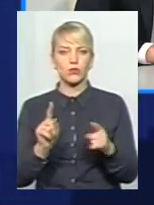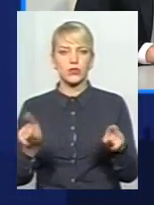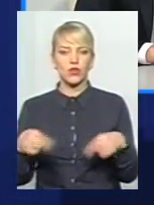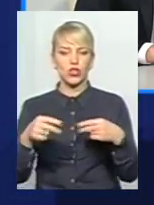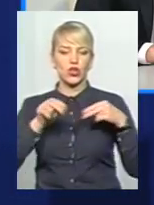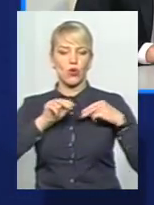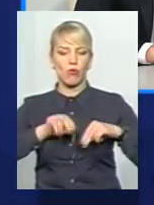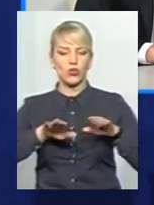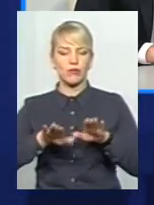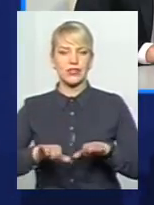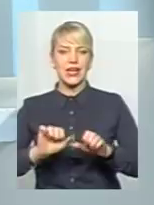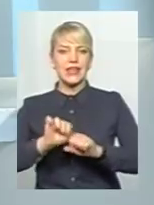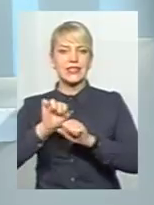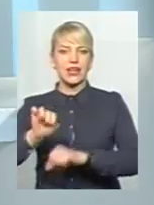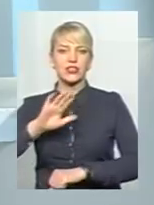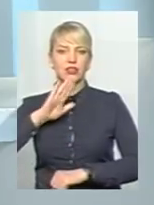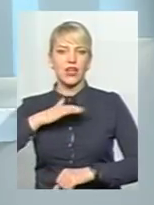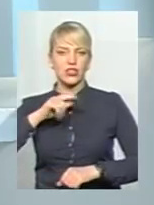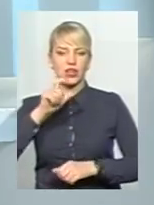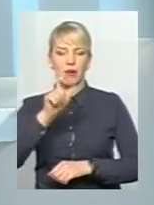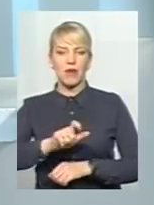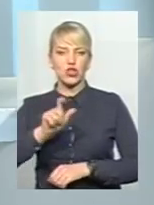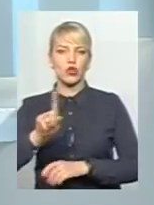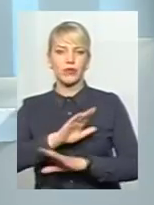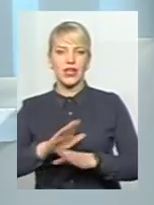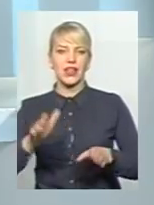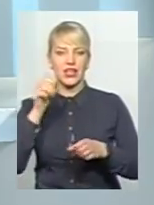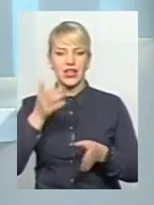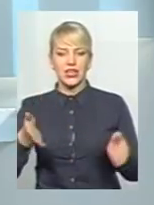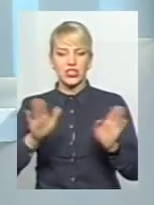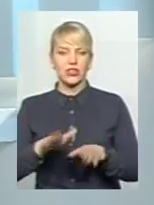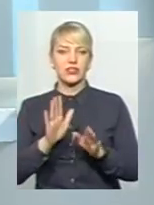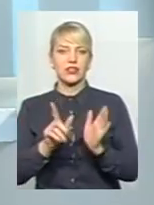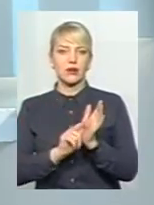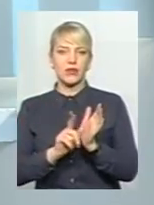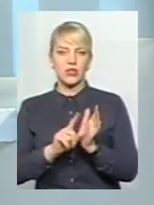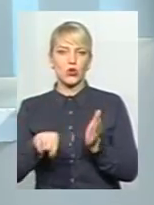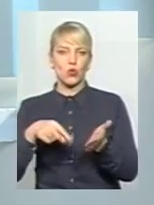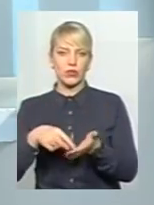захистити наших мешканців, щоб не лишилися завтра пенсіонерів і піонерів в місті Хмельницькому.